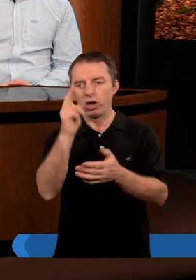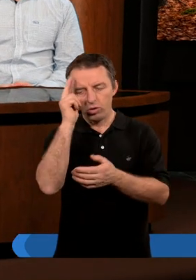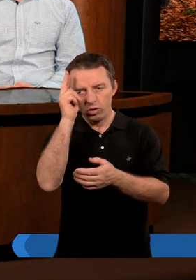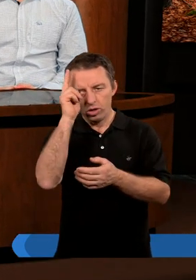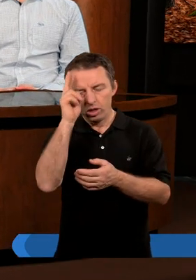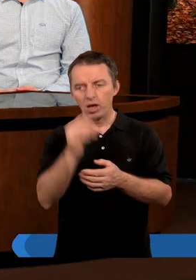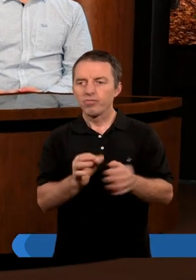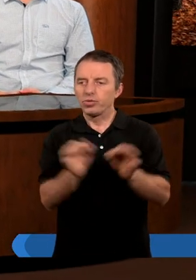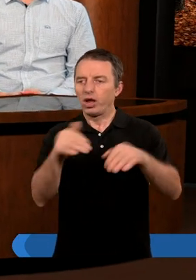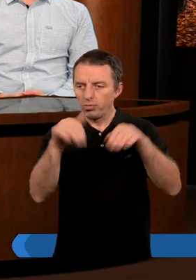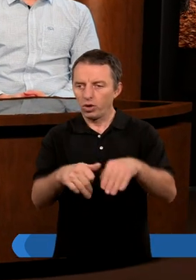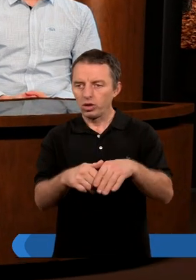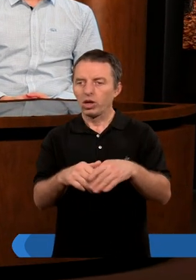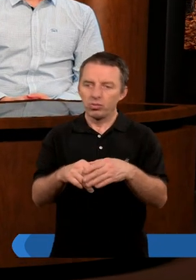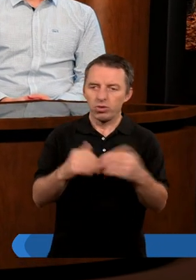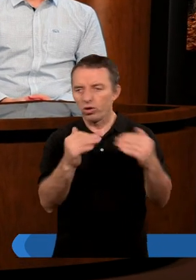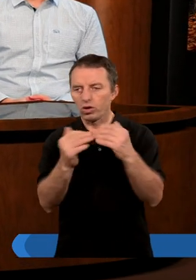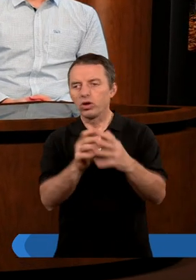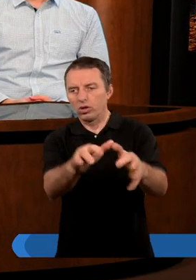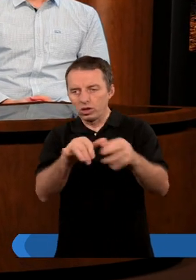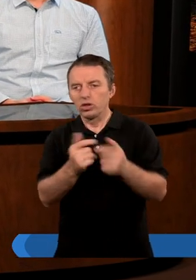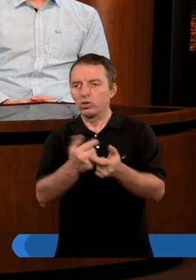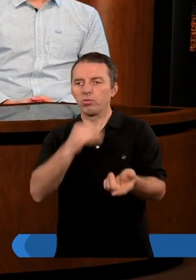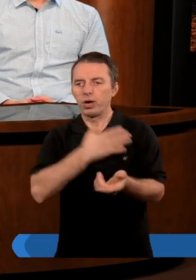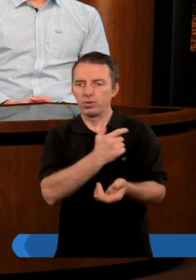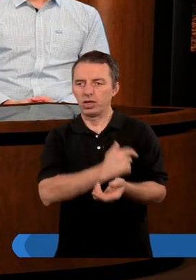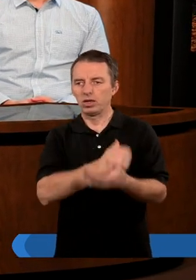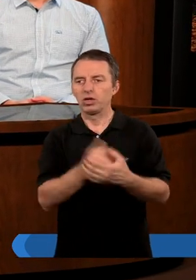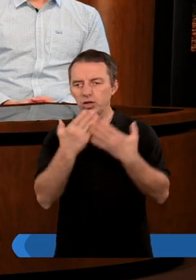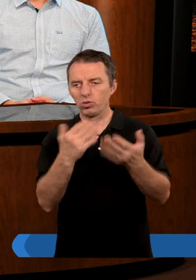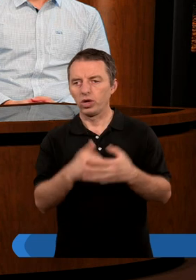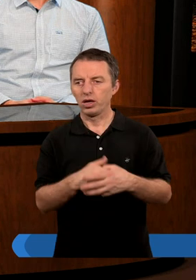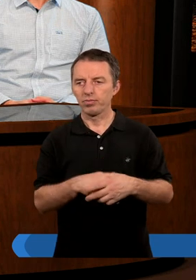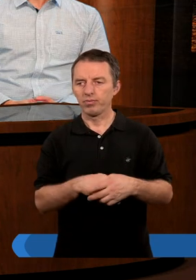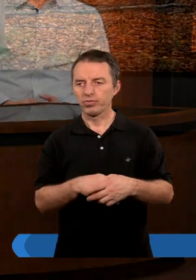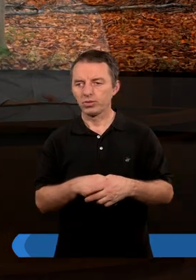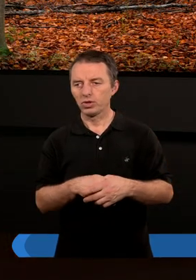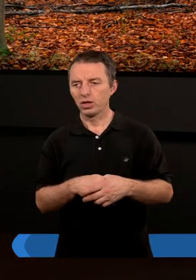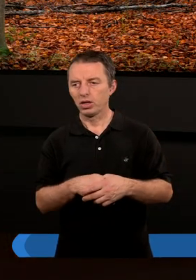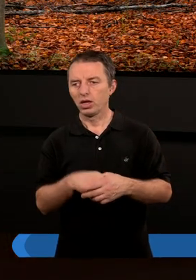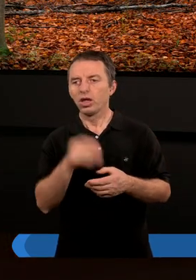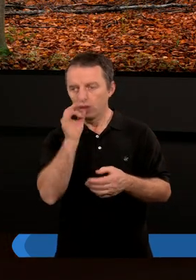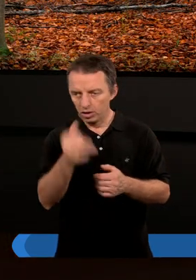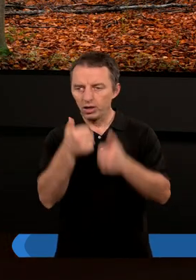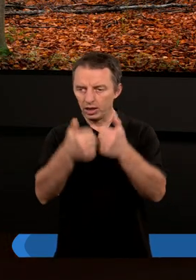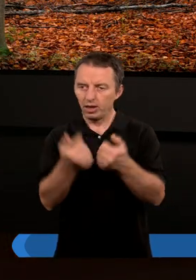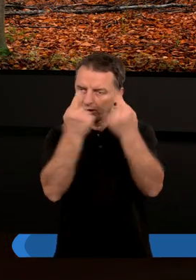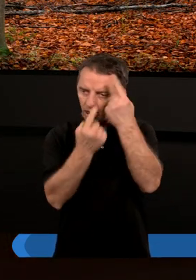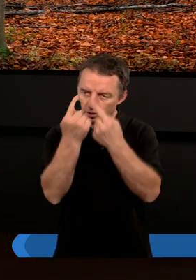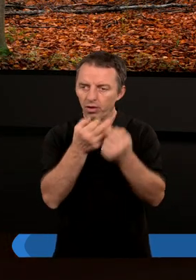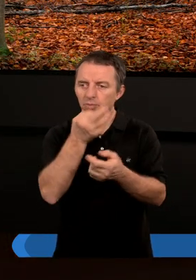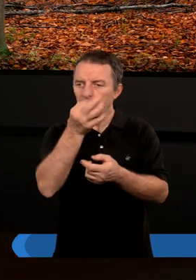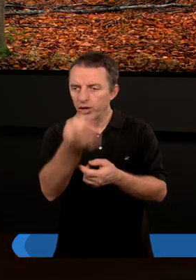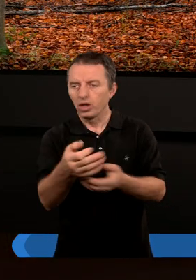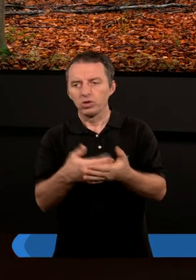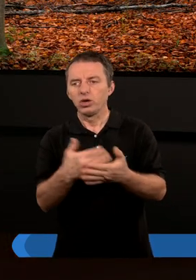i w miarę naszych możliwości odseparowywać się od tego, co ma na nas taki wpływ. Dziękuję. Ja kiedyś się bardzo długo zastanawiałem właśnie nad tym